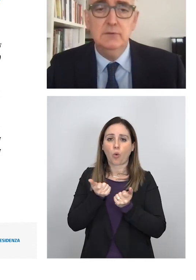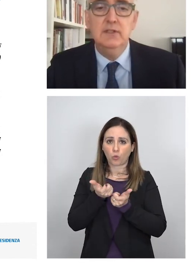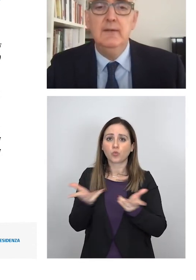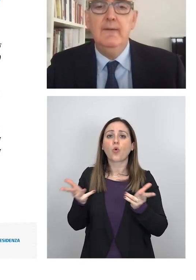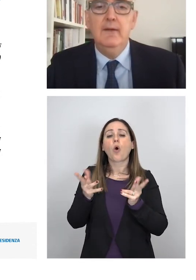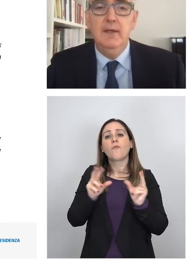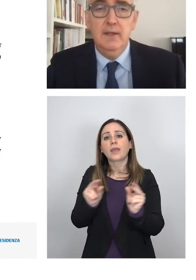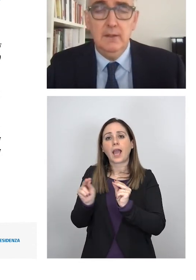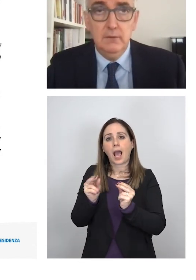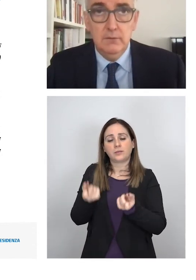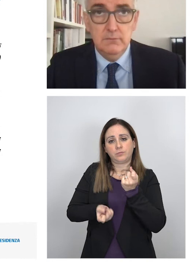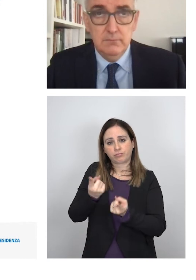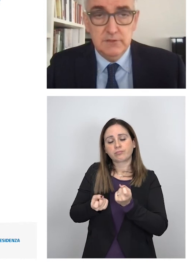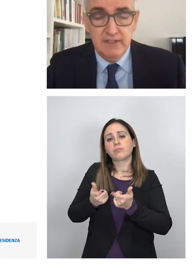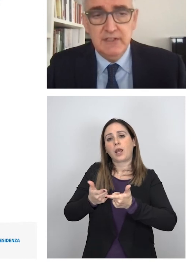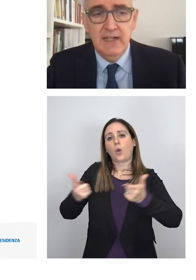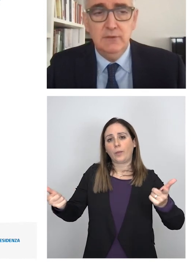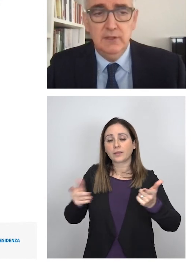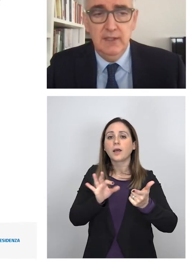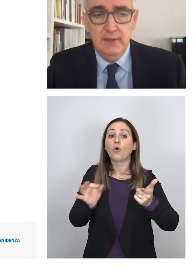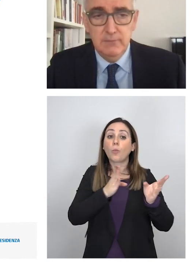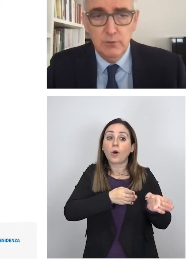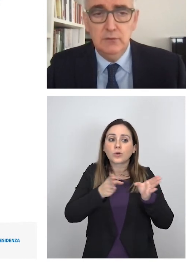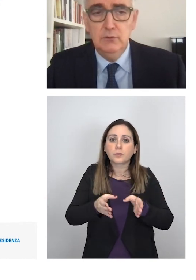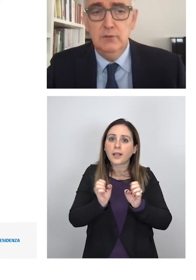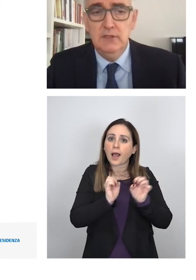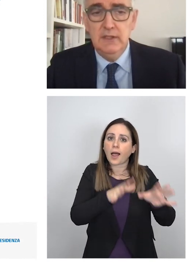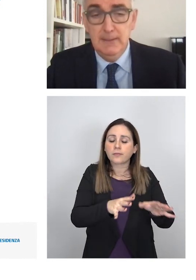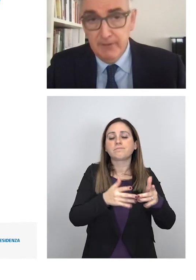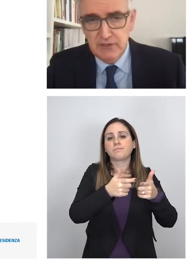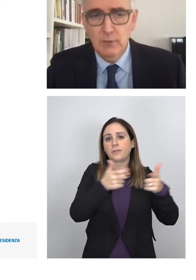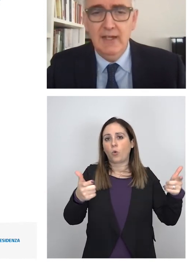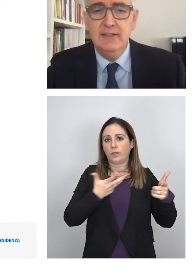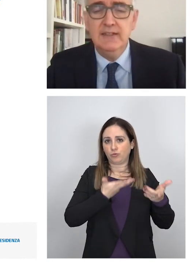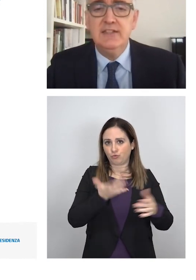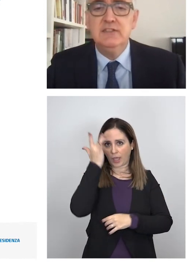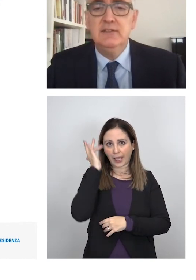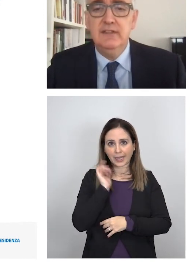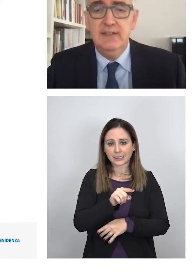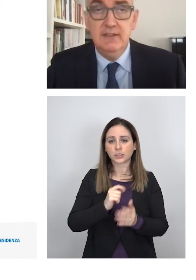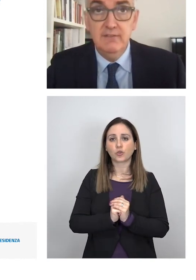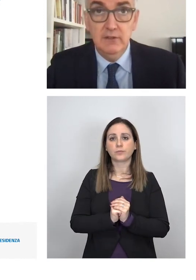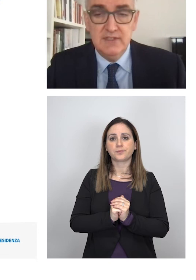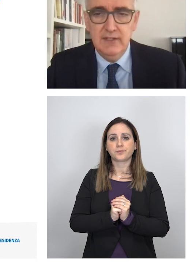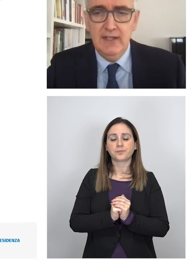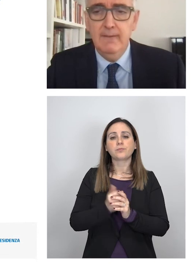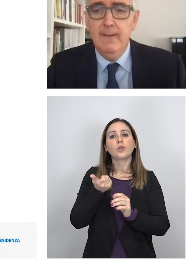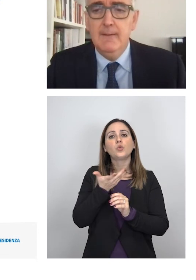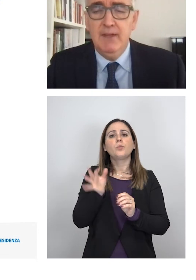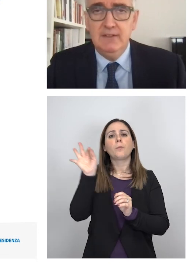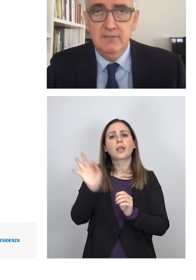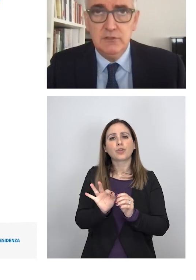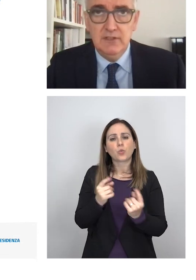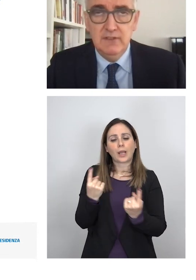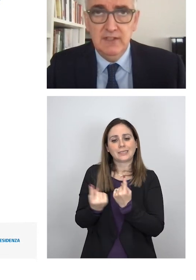ospedalizzazioni va segnalato che è diminuito il numero della percentuale di casi identificati a livello nazionale